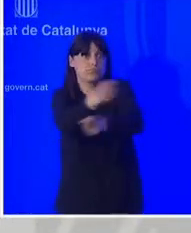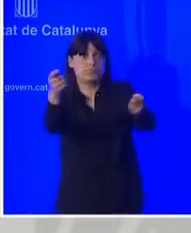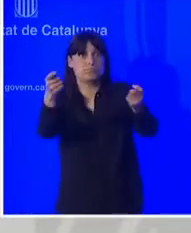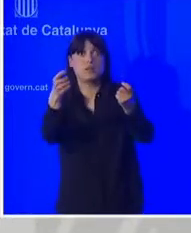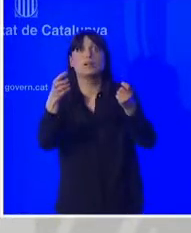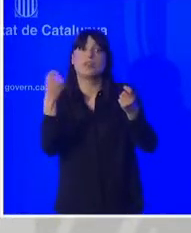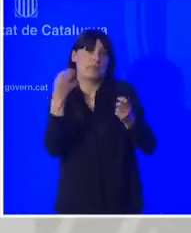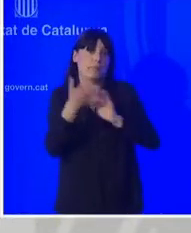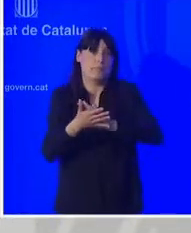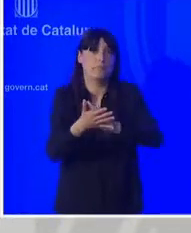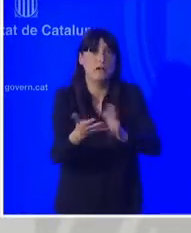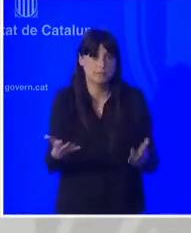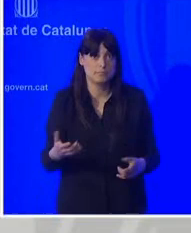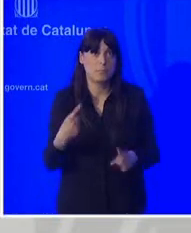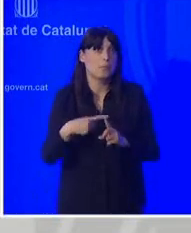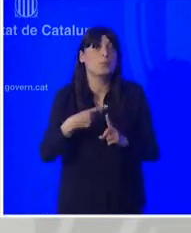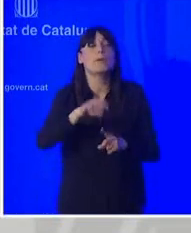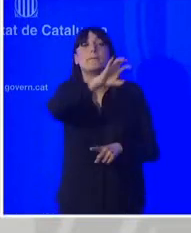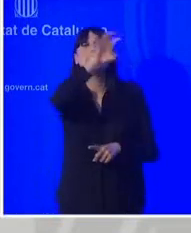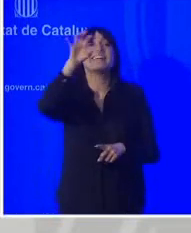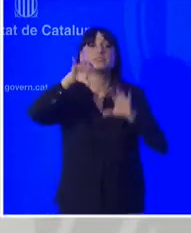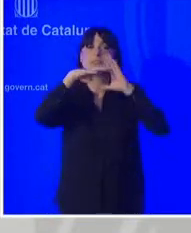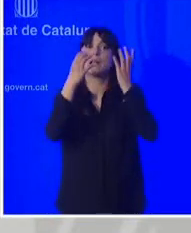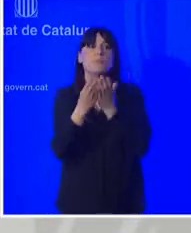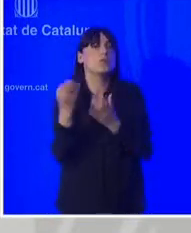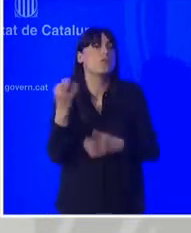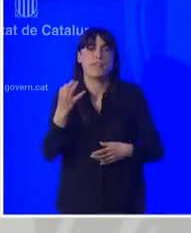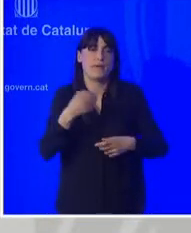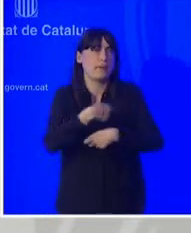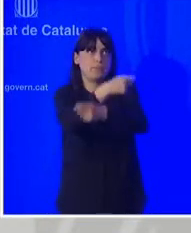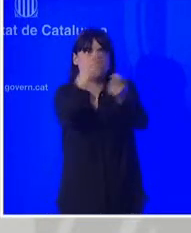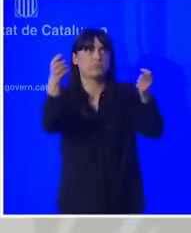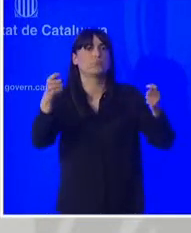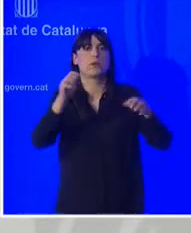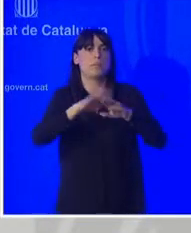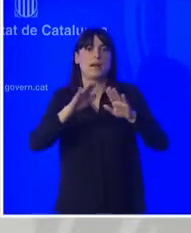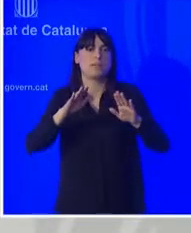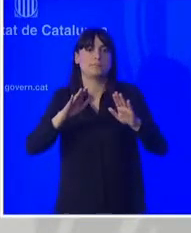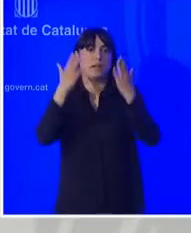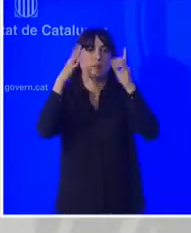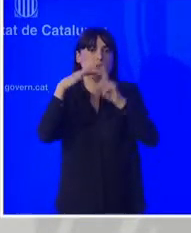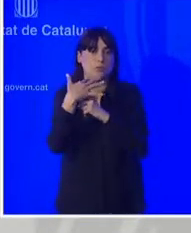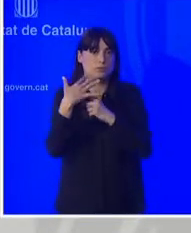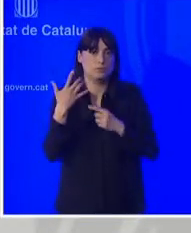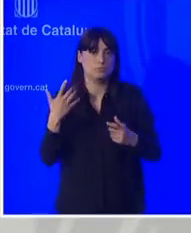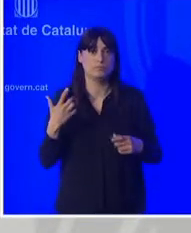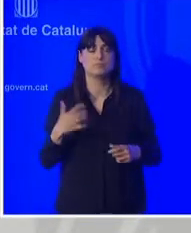doncs puguin disposar d'aquesta eina per fer front a la lluita contra la Covid-19